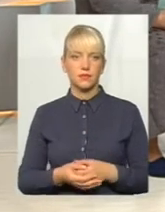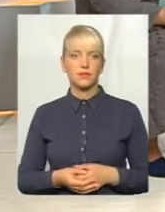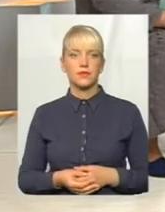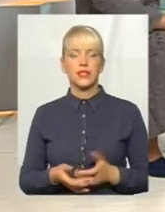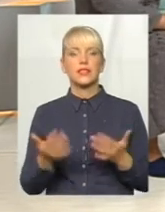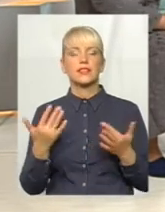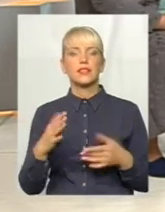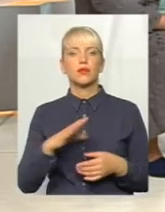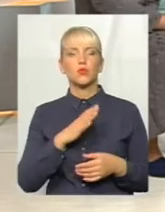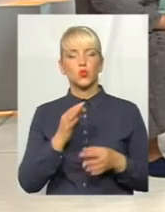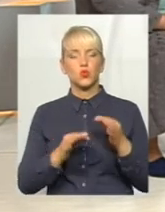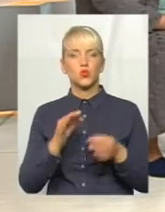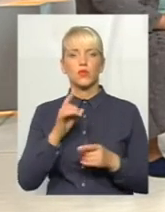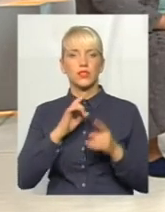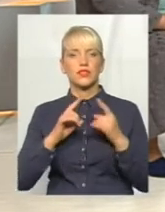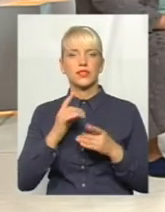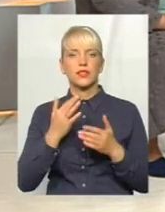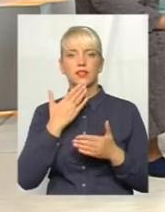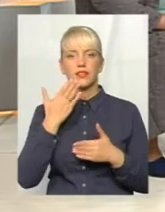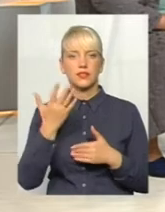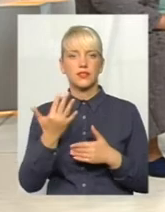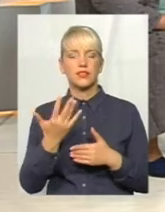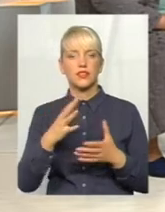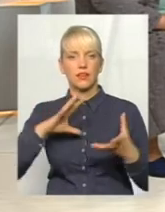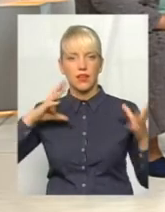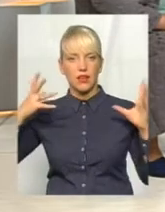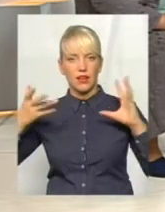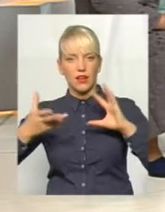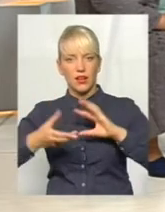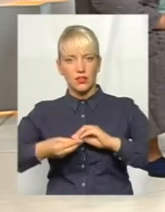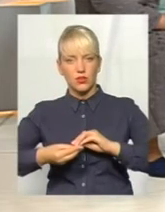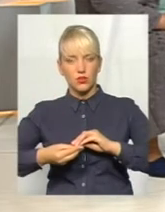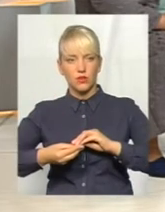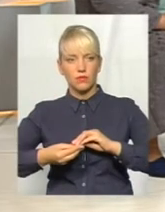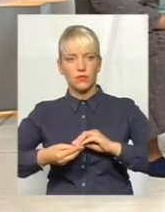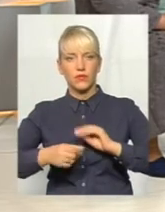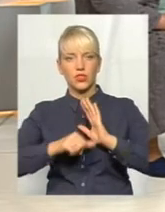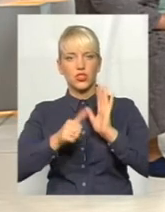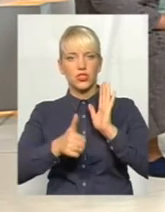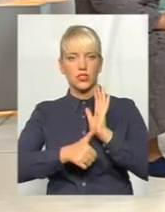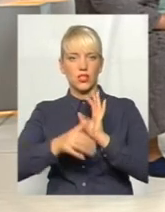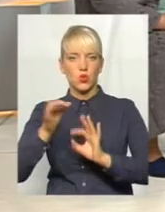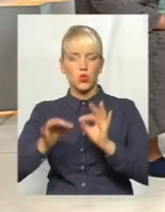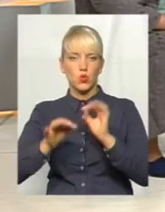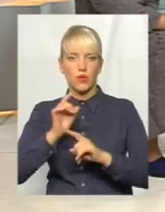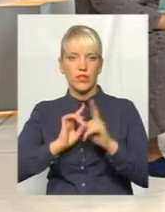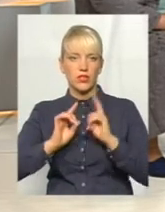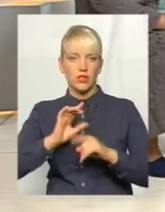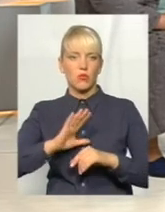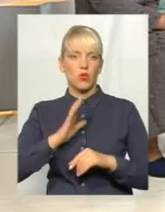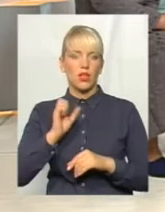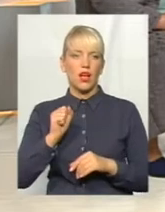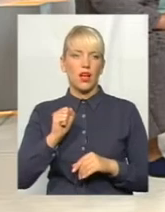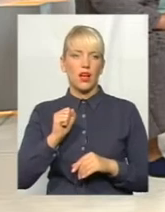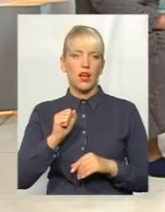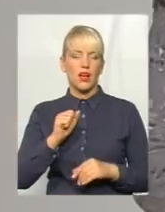Скільки було судових засідань? Всіх разом з першою судею було 16 судових засідань. 16. А з пані